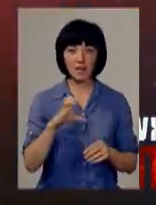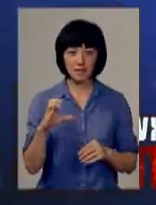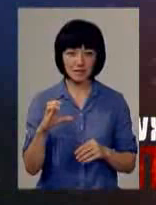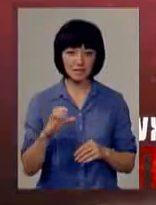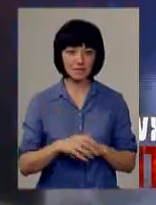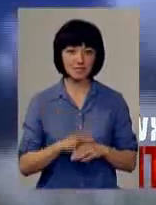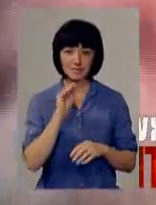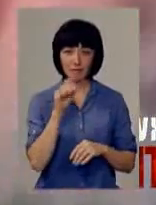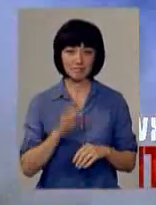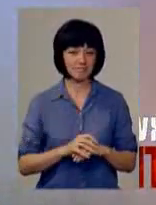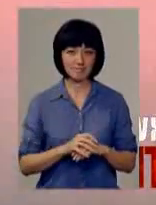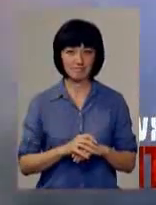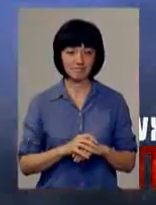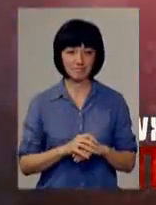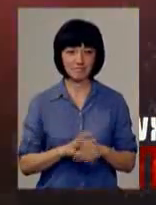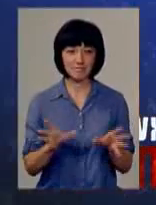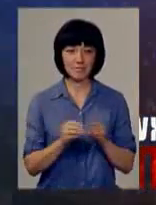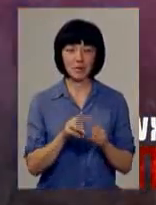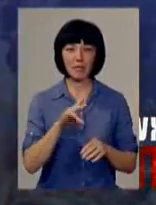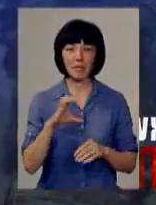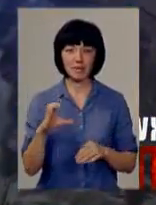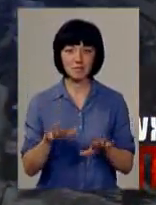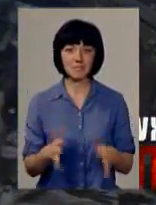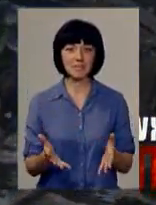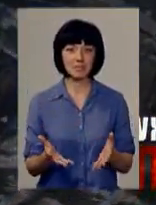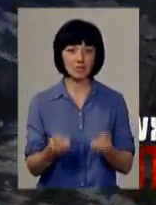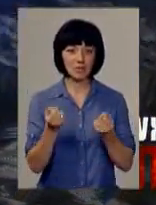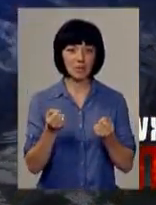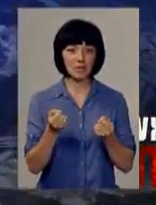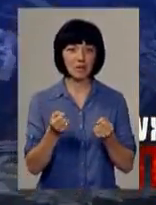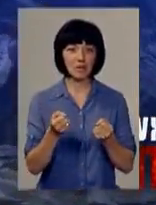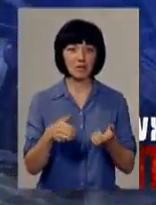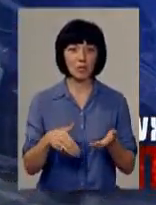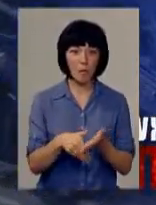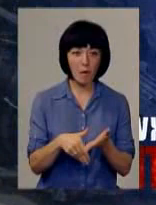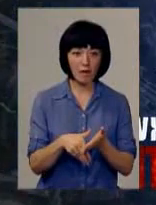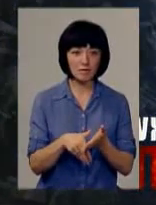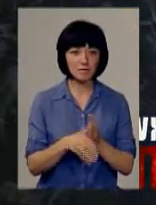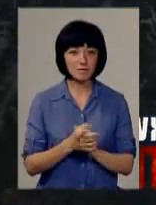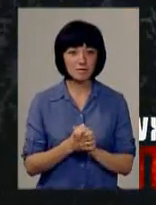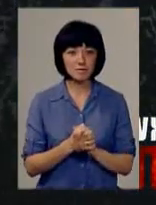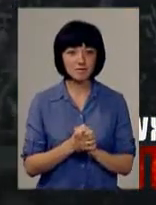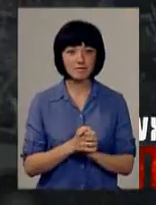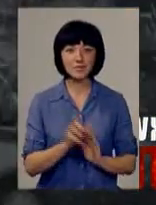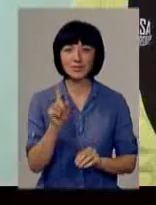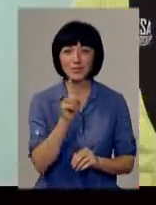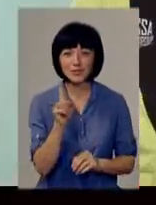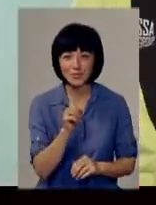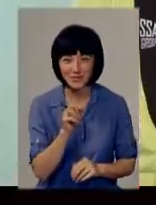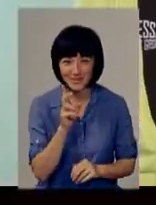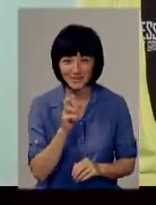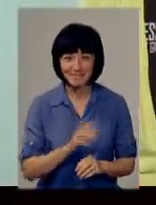місцеві жителі рятували цирковне майно, допомагали. Ха-ха-ха!